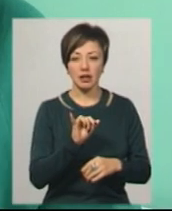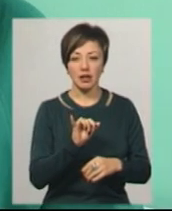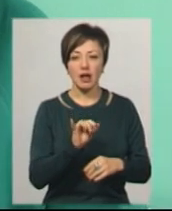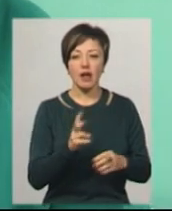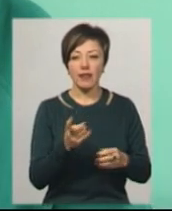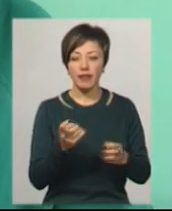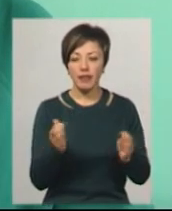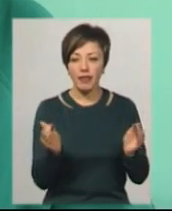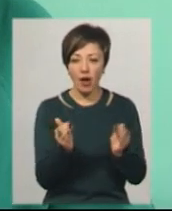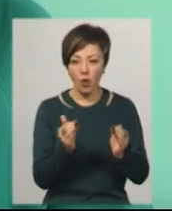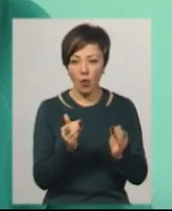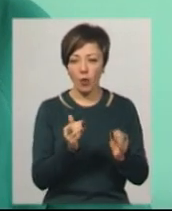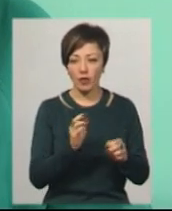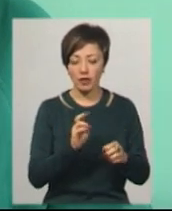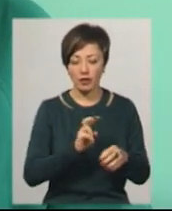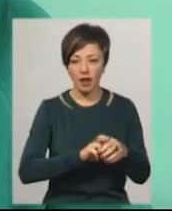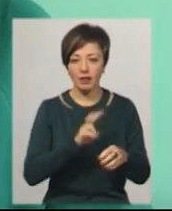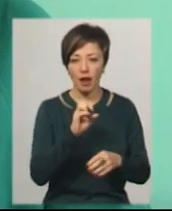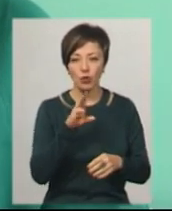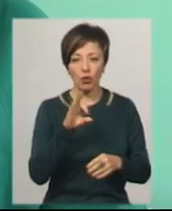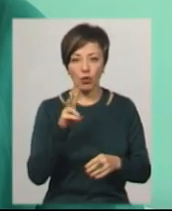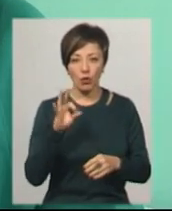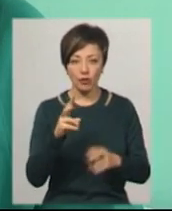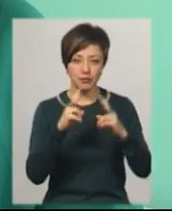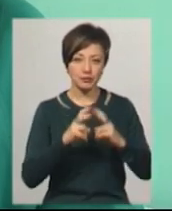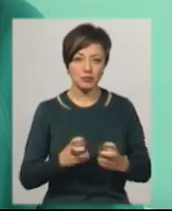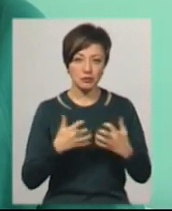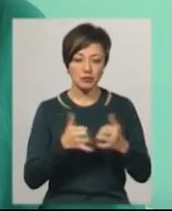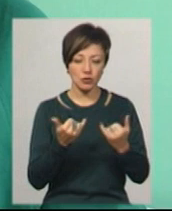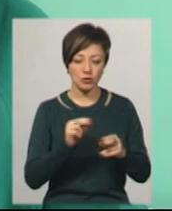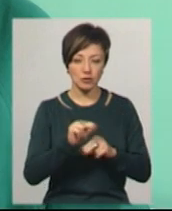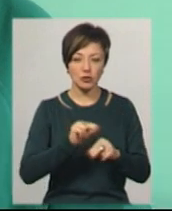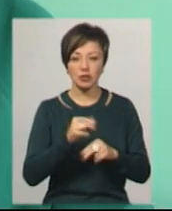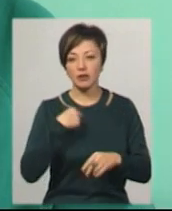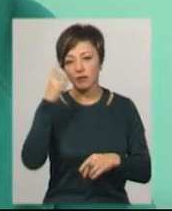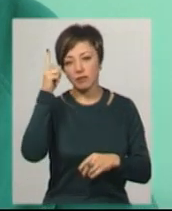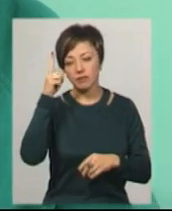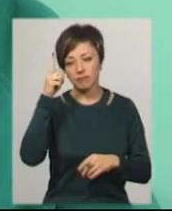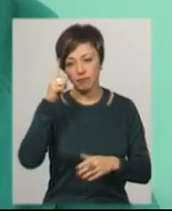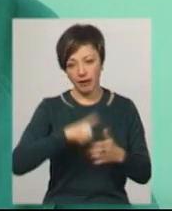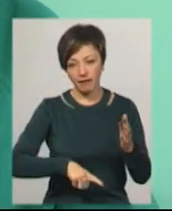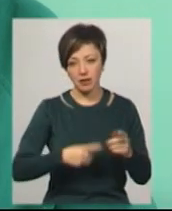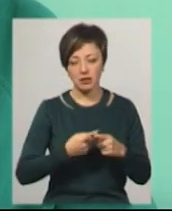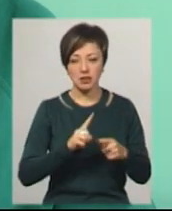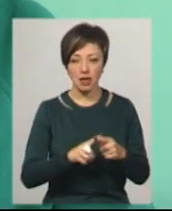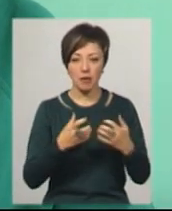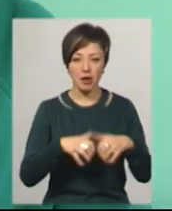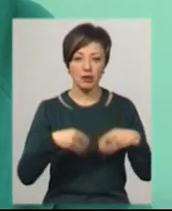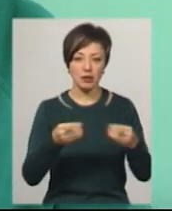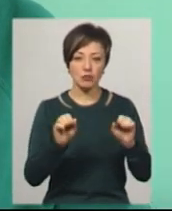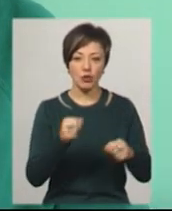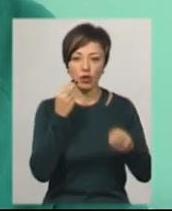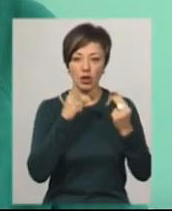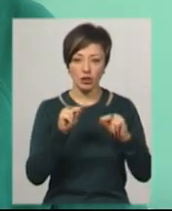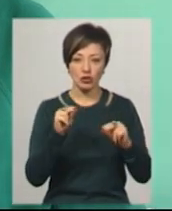анатолог будуть проводити дослідження на цьому апараті. Сьогодні вони проходять навчання, і я переконана, що цей апарат дасть змогу